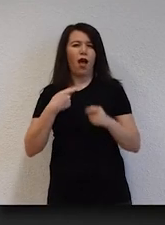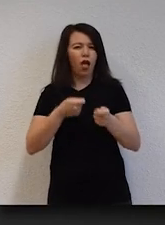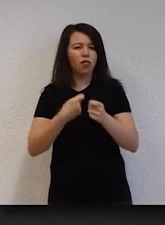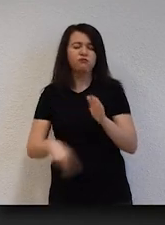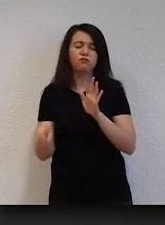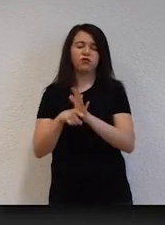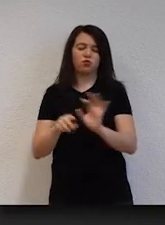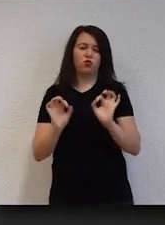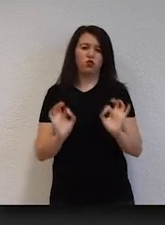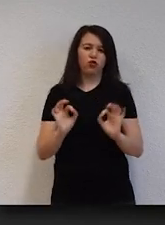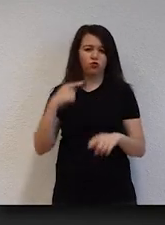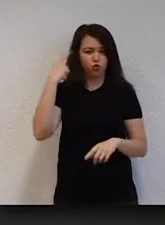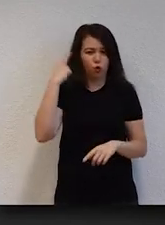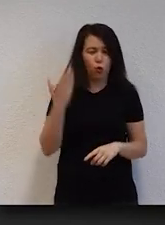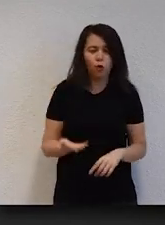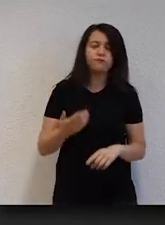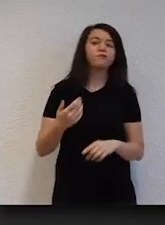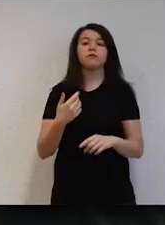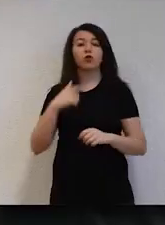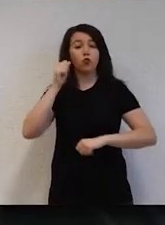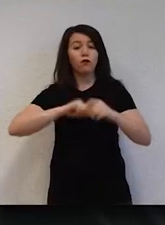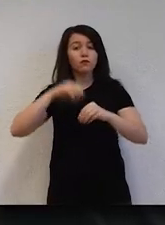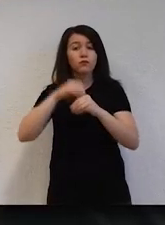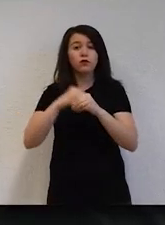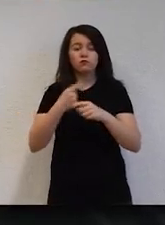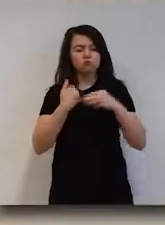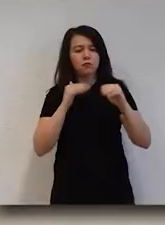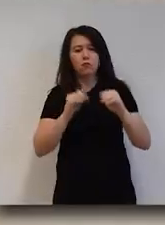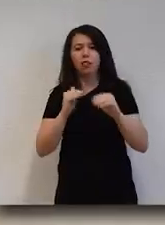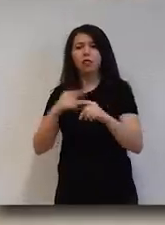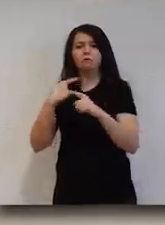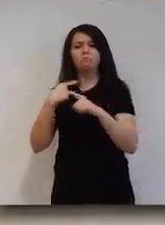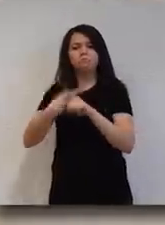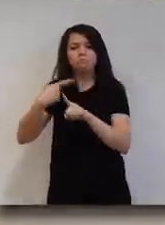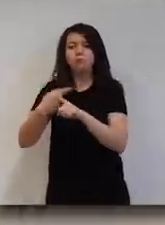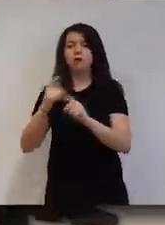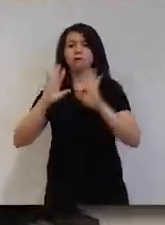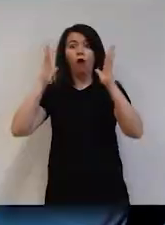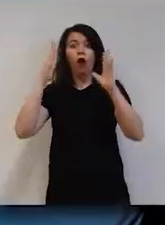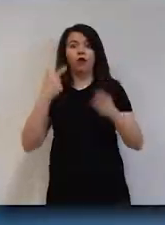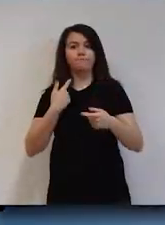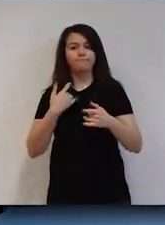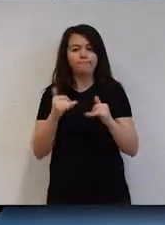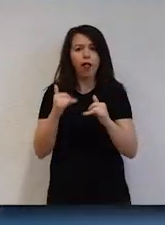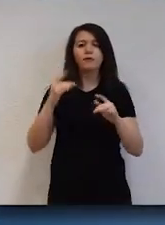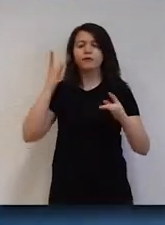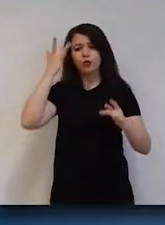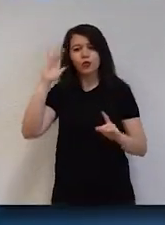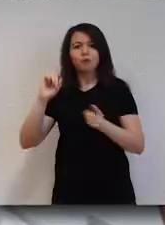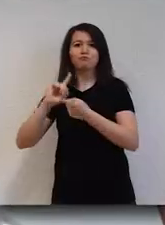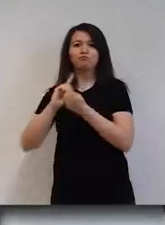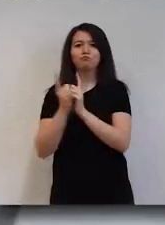sürece eğitimin eksik kalacağına inanırız. Üniversitemize kattıkları renk ve çeşitlilik ile sosyal yaşamın